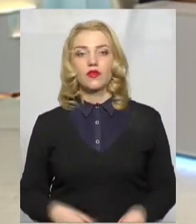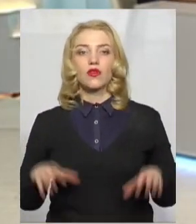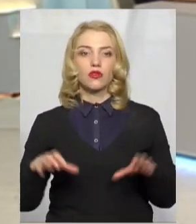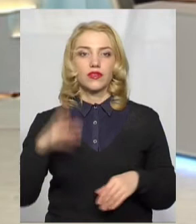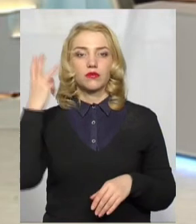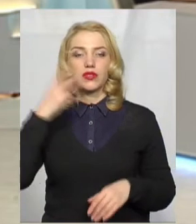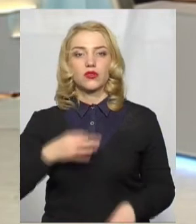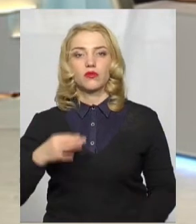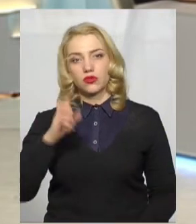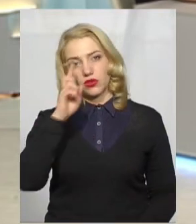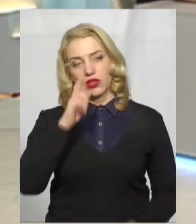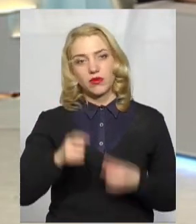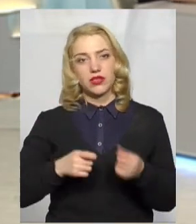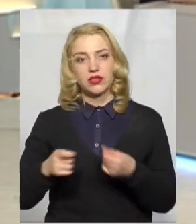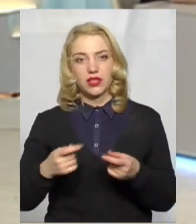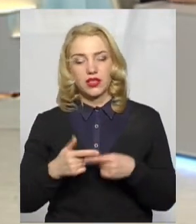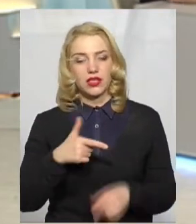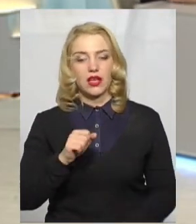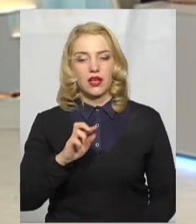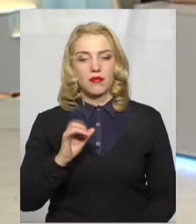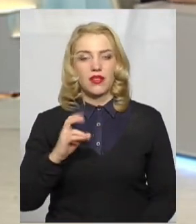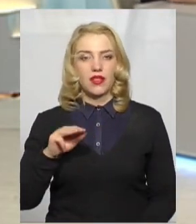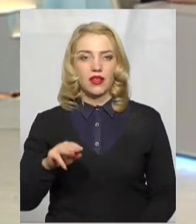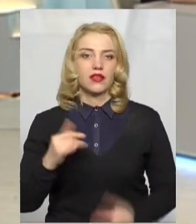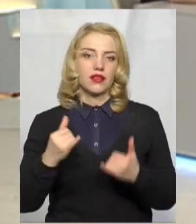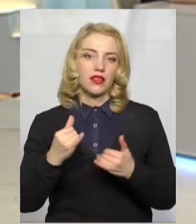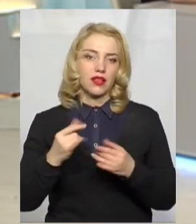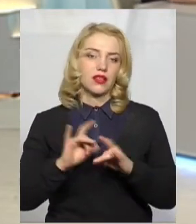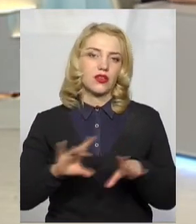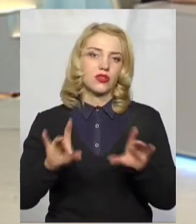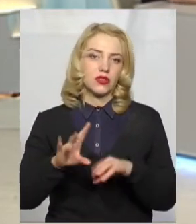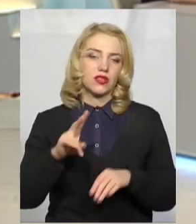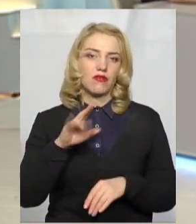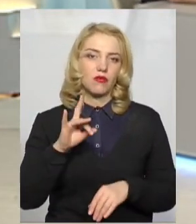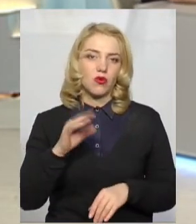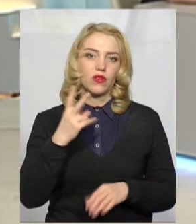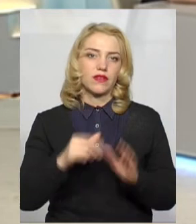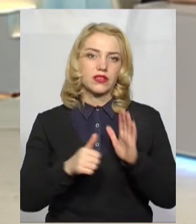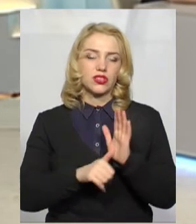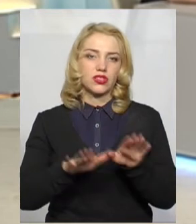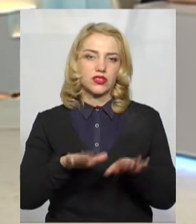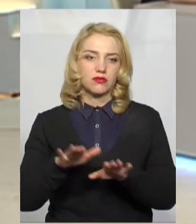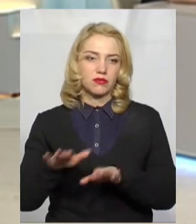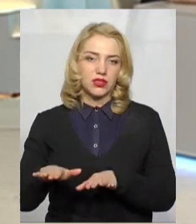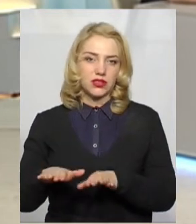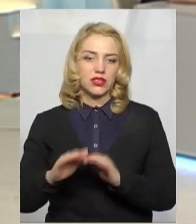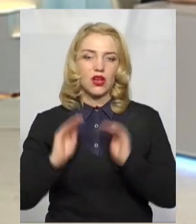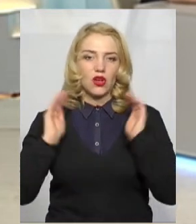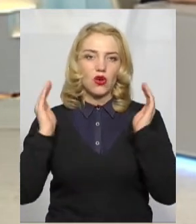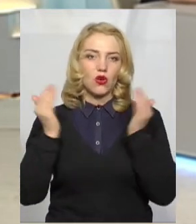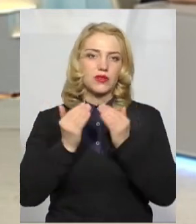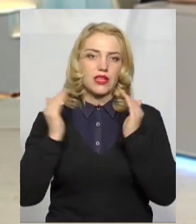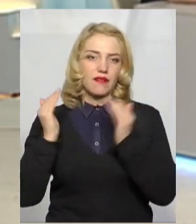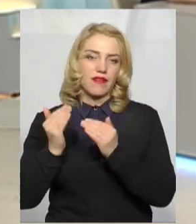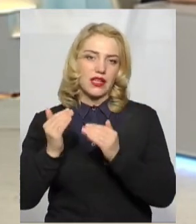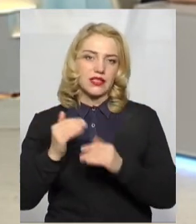Хмельницької обласної адміністрації Дмитро Габінет нині на брифінгу сказав про 26 місць обсервацій, які відведено